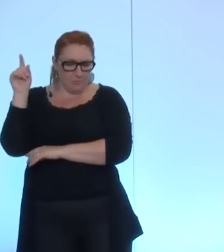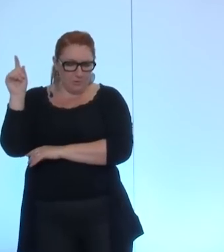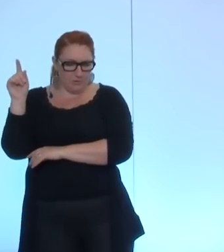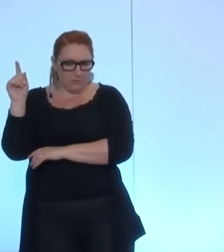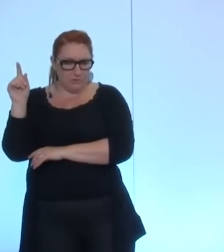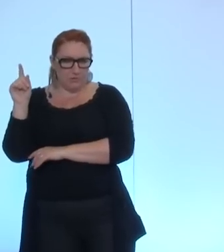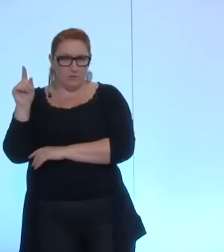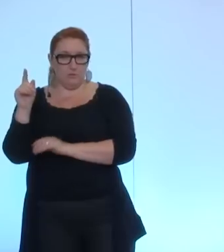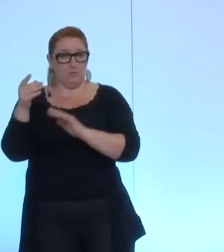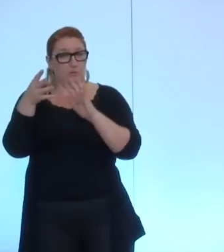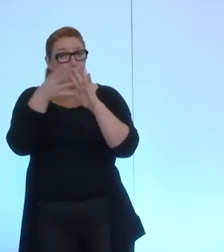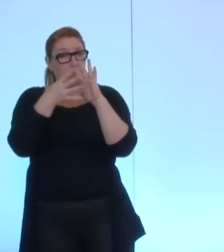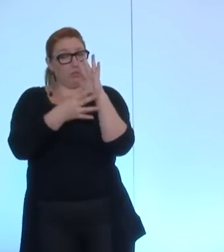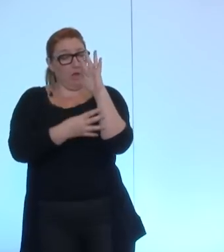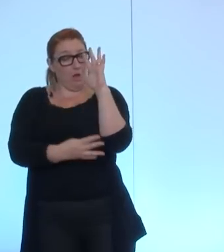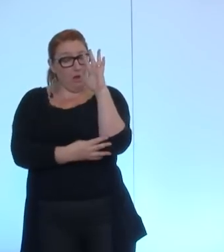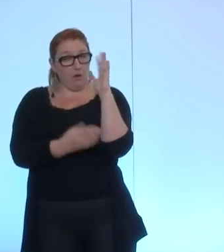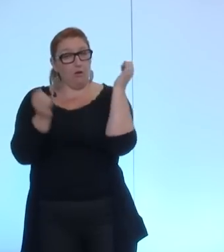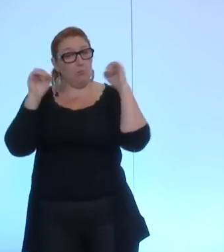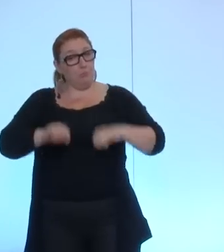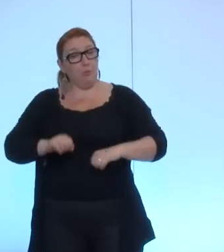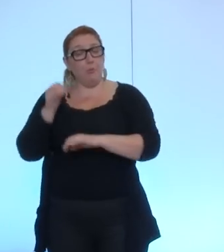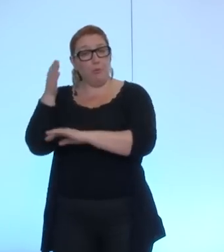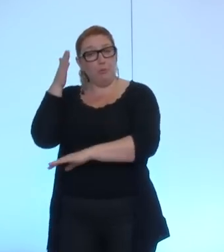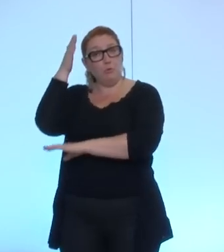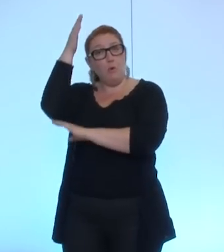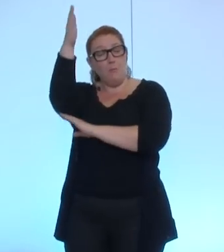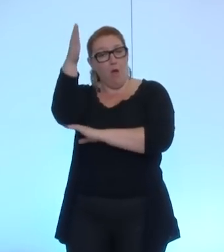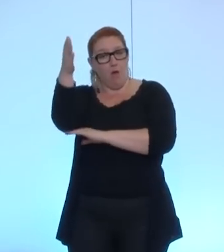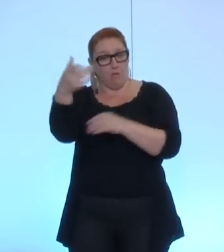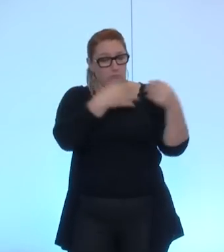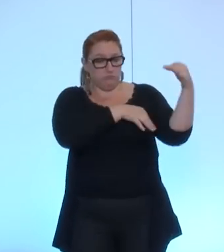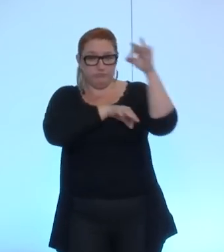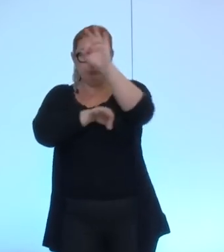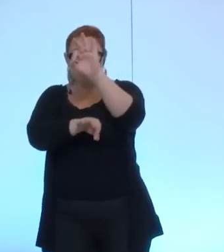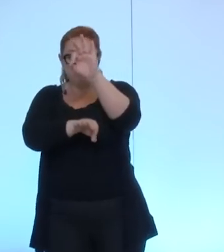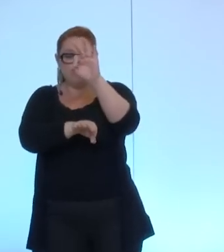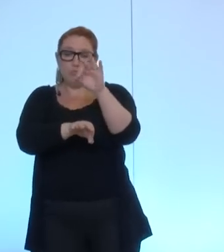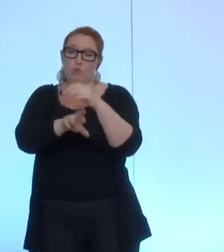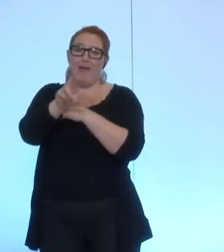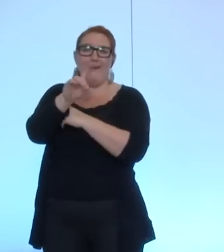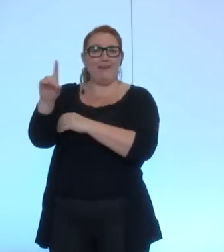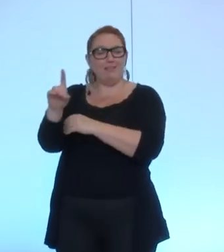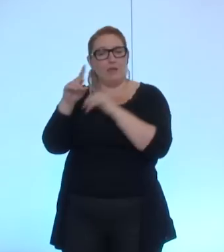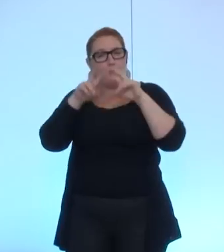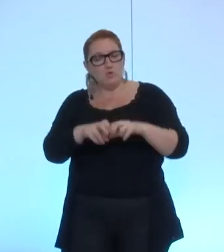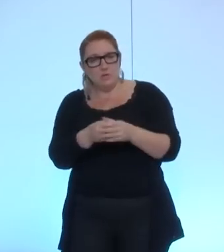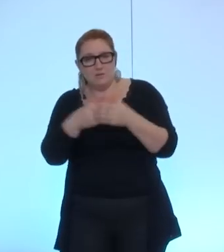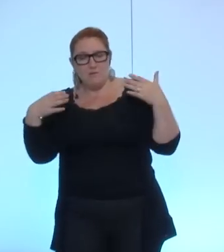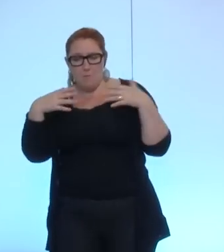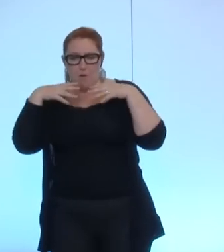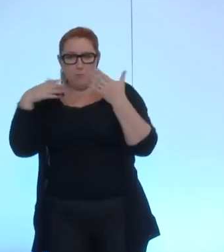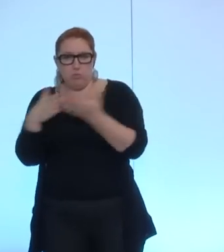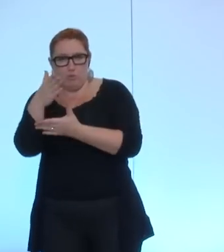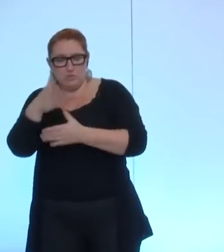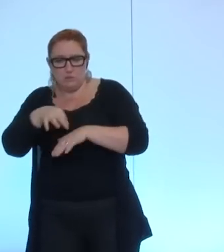un certain nombre de critères qui pourront être posés demain sur l'accompagnement des projets de R&D. Et c'est l'objet d'un de nos